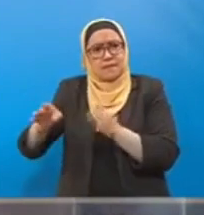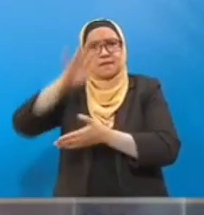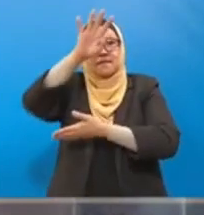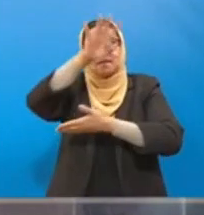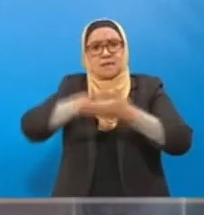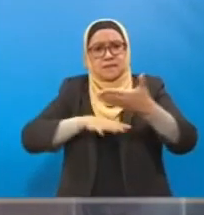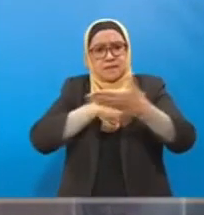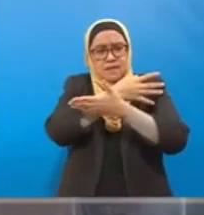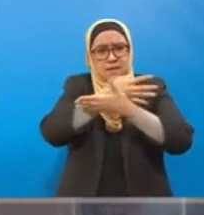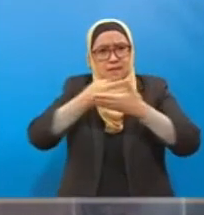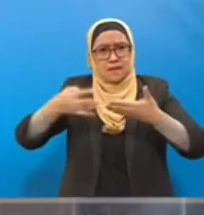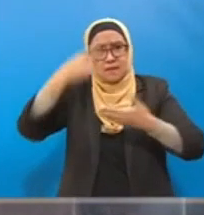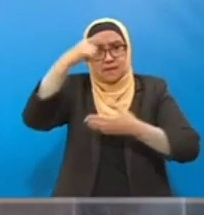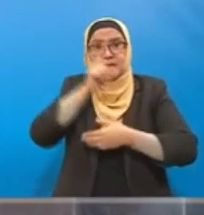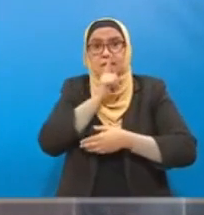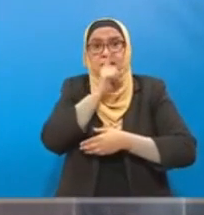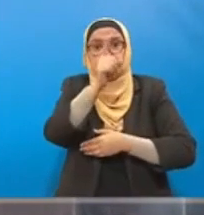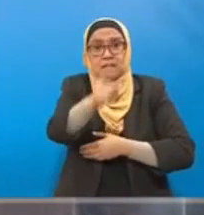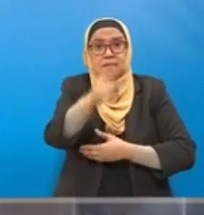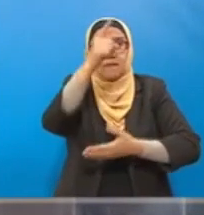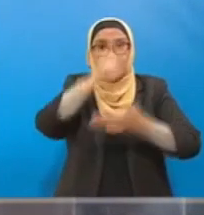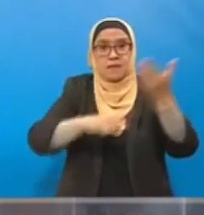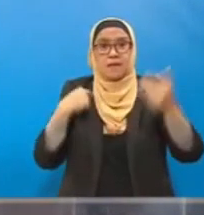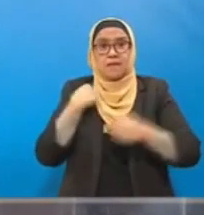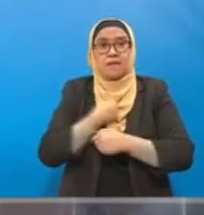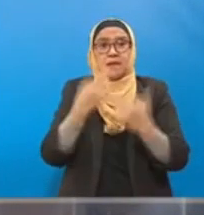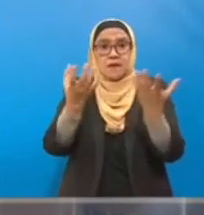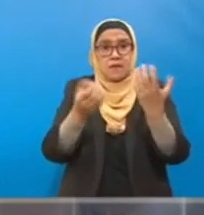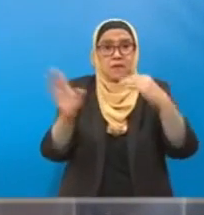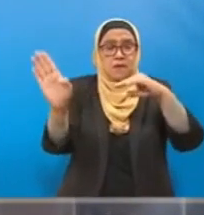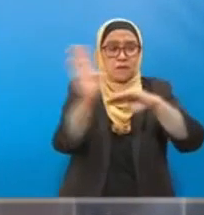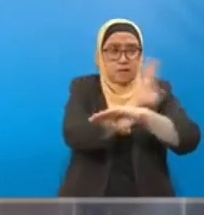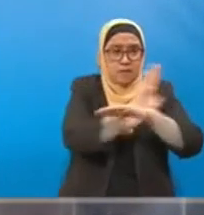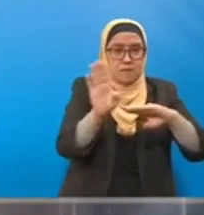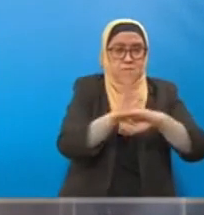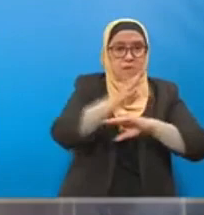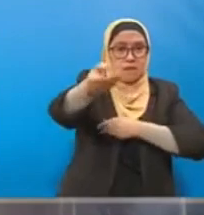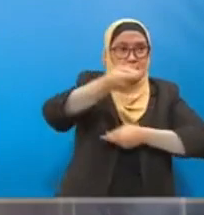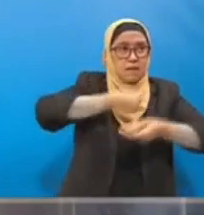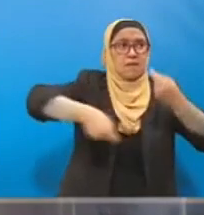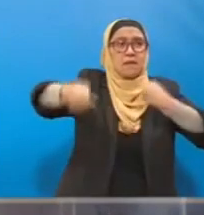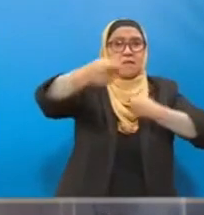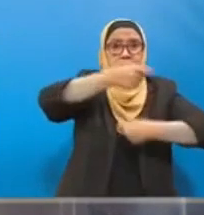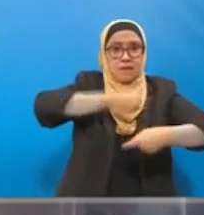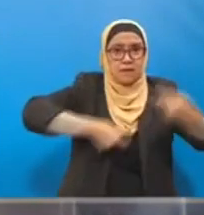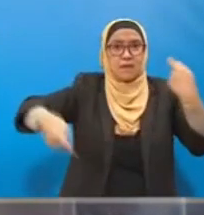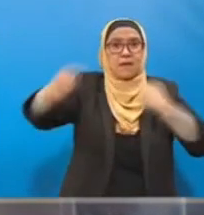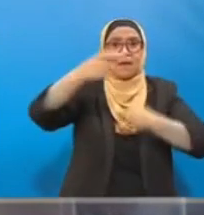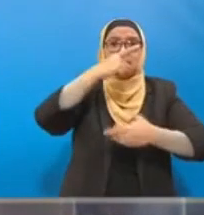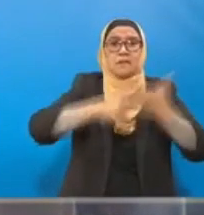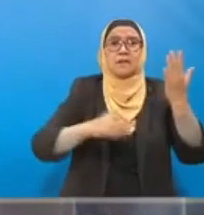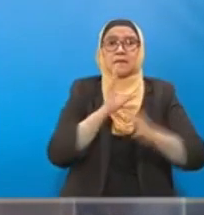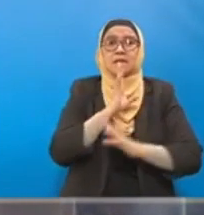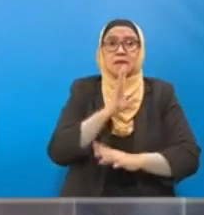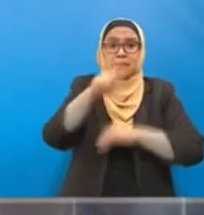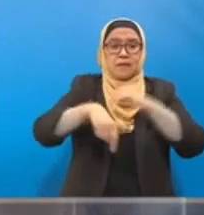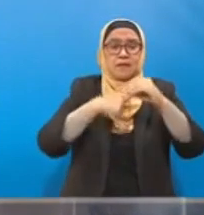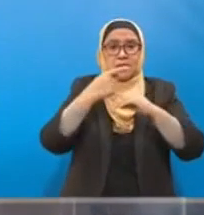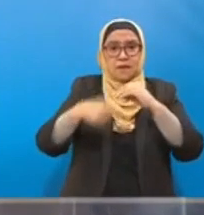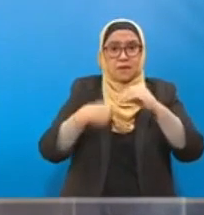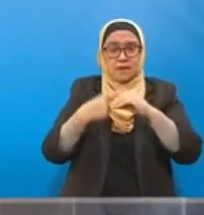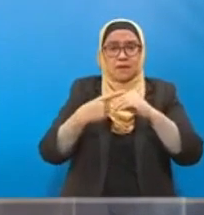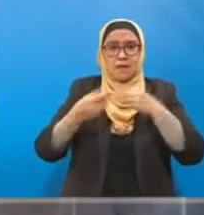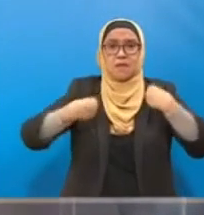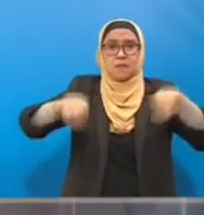apa yang kita nak niagakan bila kita sebut perdagangan karbon itu. Mohon penjelasan